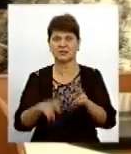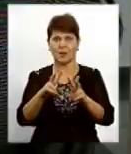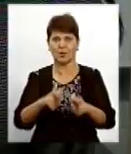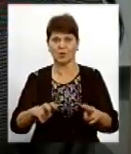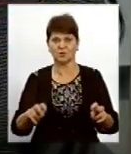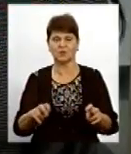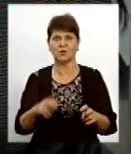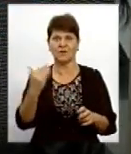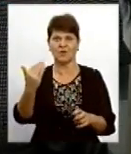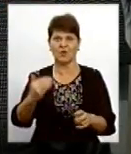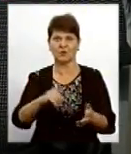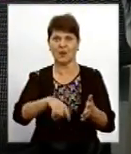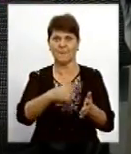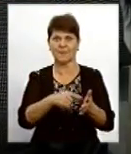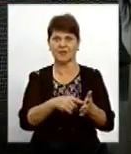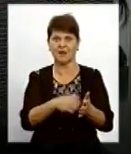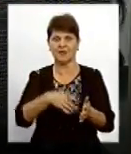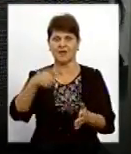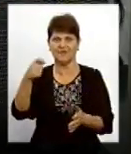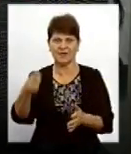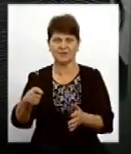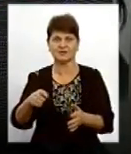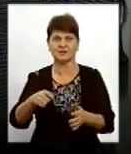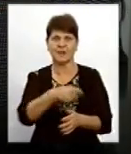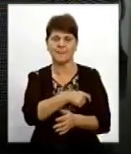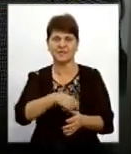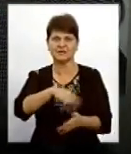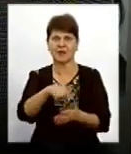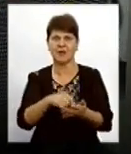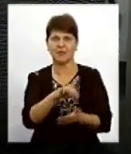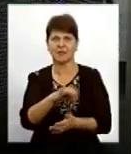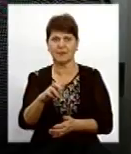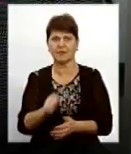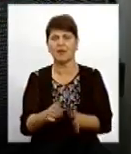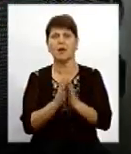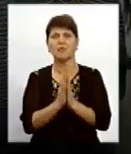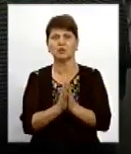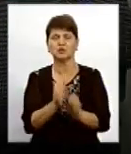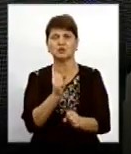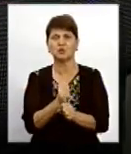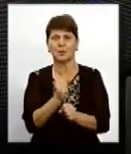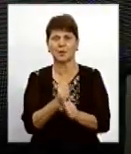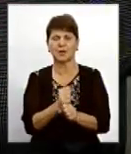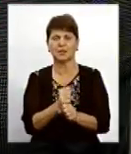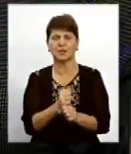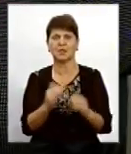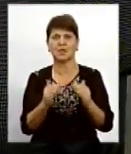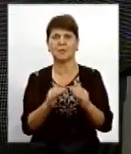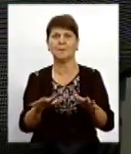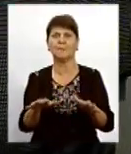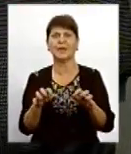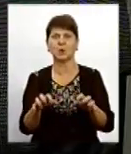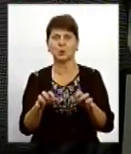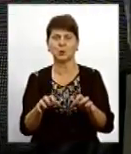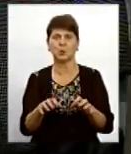міської ради. Хочемо, щоб котів перестерилізували на базі притулку муніципальну, який зараз зроблений для собак. Бо він тільки для собак. Коти – це трошки